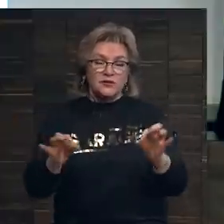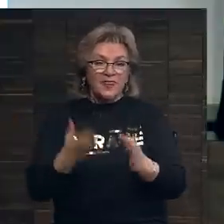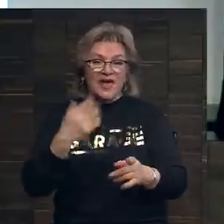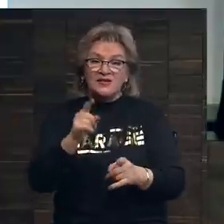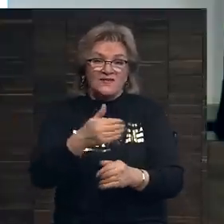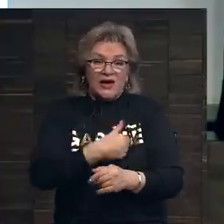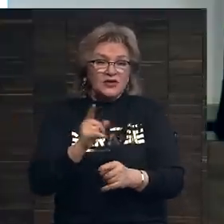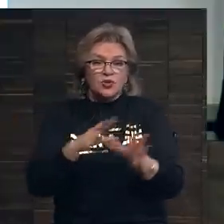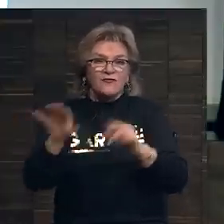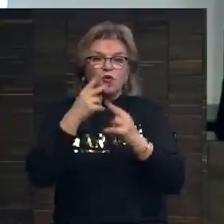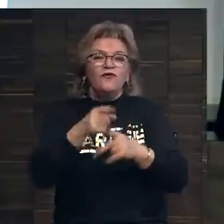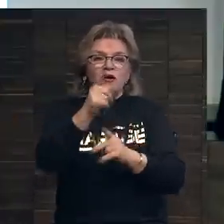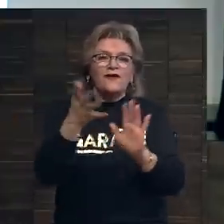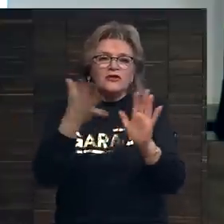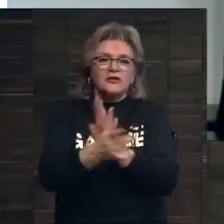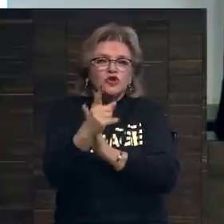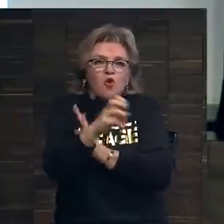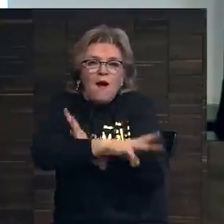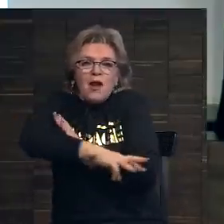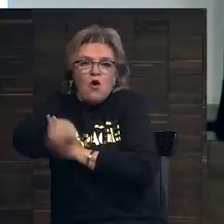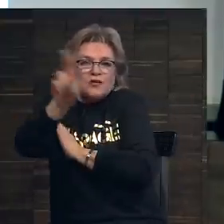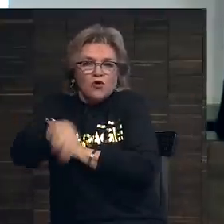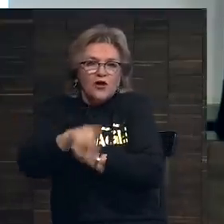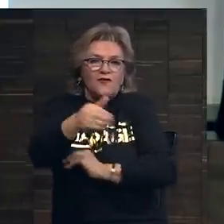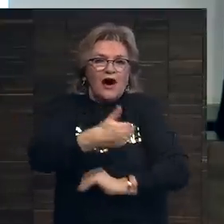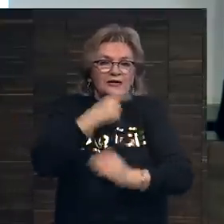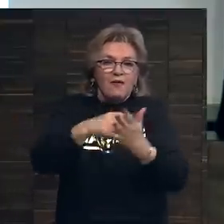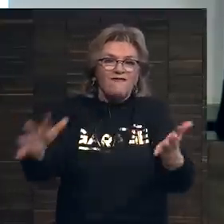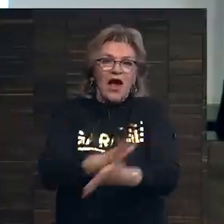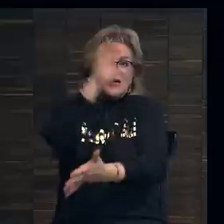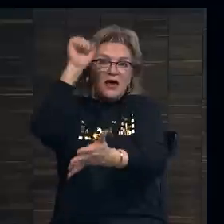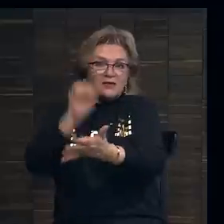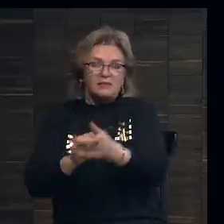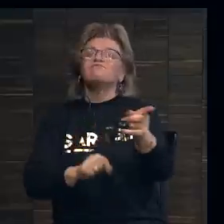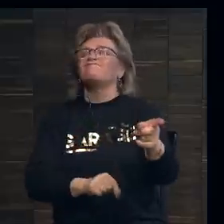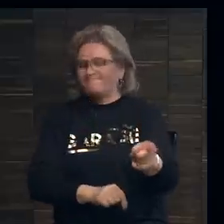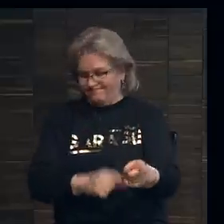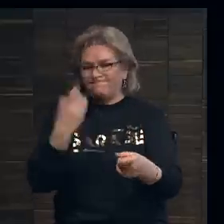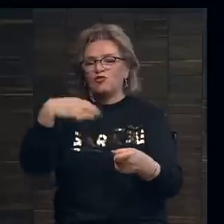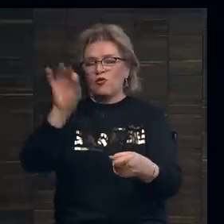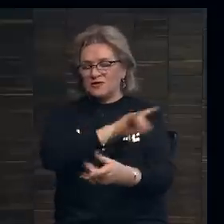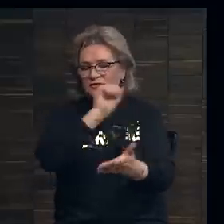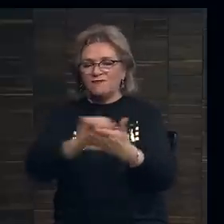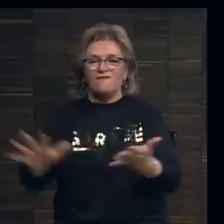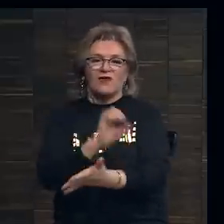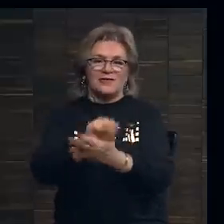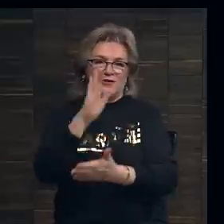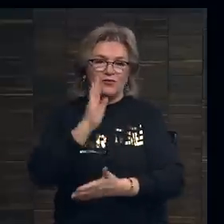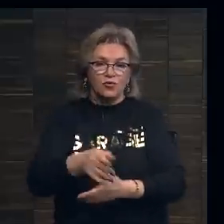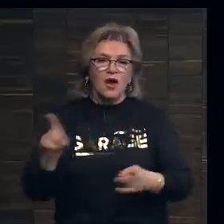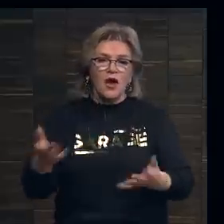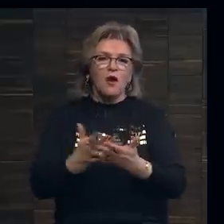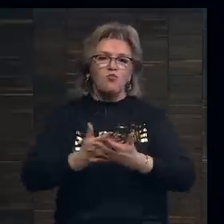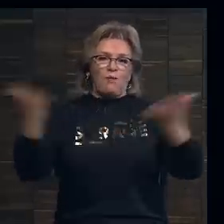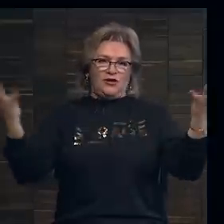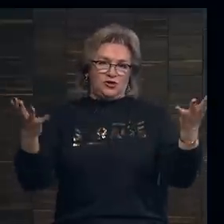Если вы хотите, чтобы все увидели, как вы тратите 100 миллионов долларов, и хотите попасть в газеты, то да, вы попадете в газеты. Это